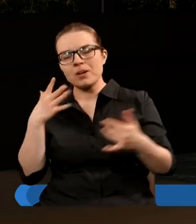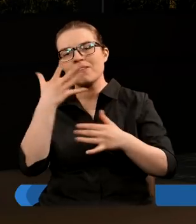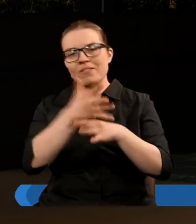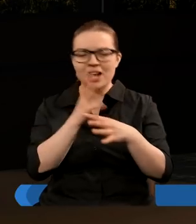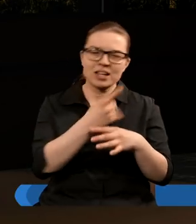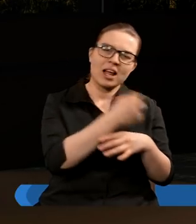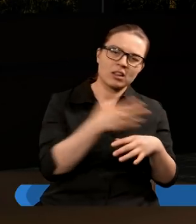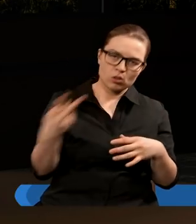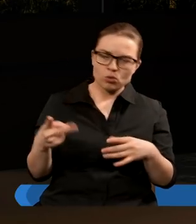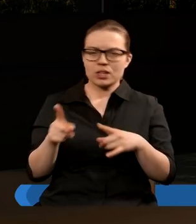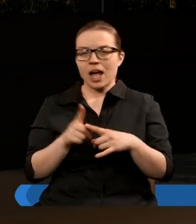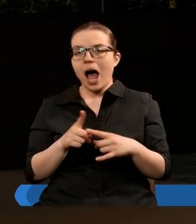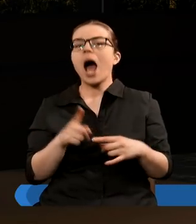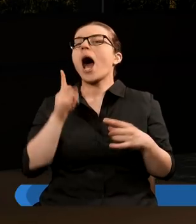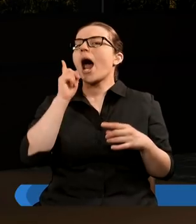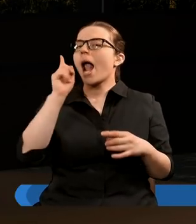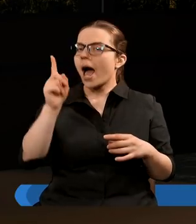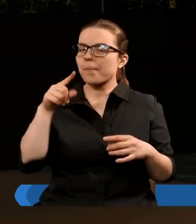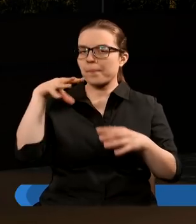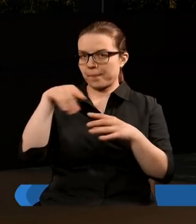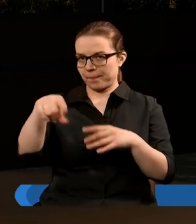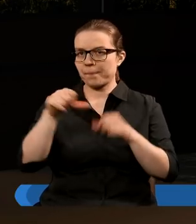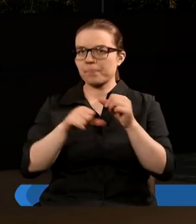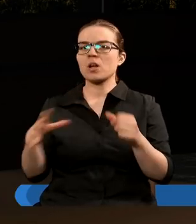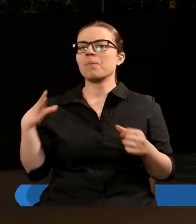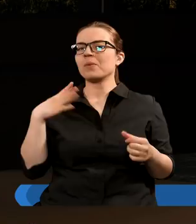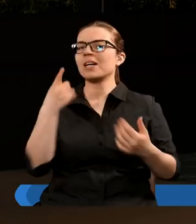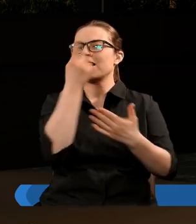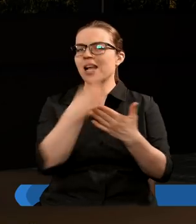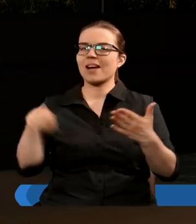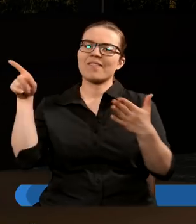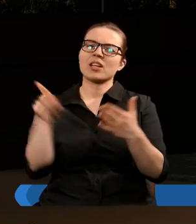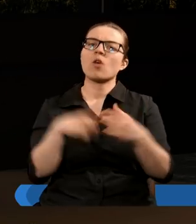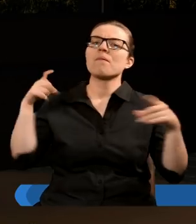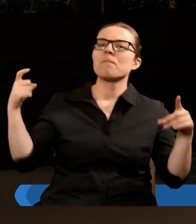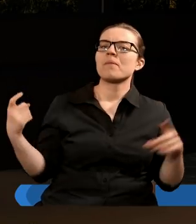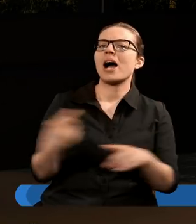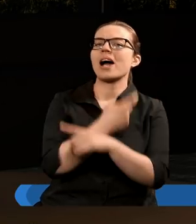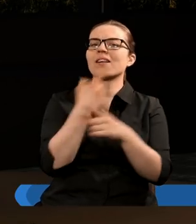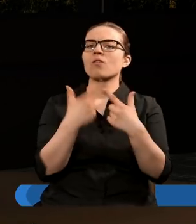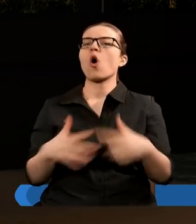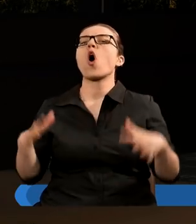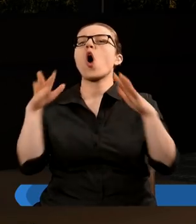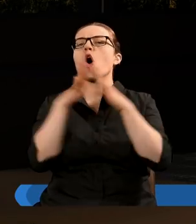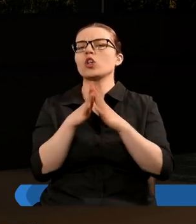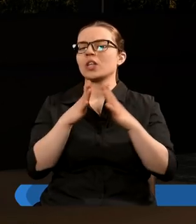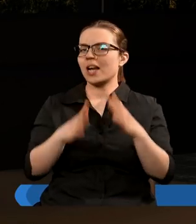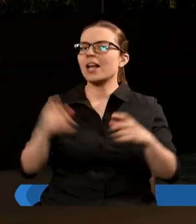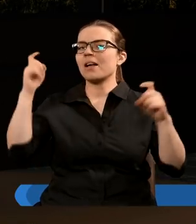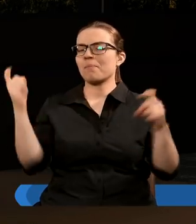drugich, ale w tym roku zostało zlikwidowane państwo kościelne, państwo